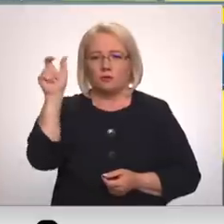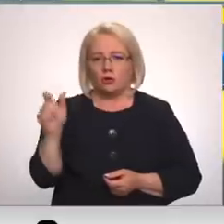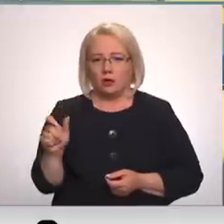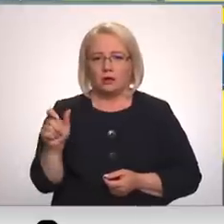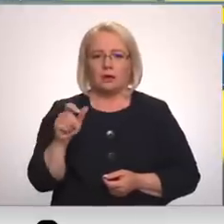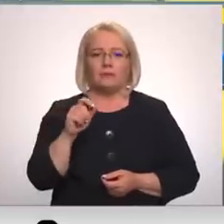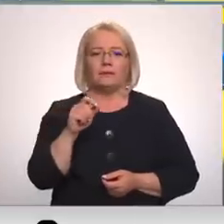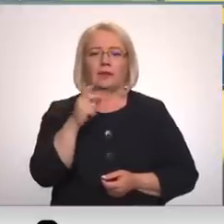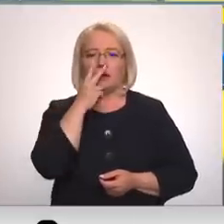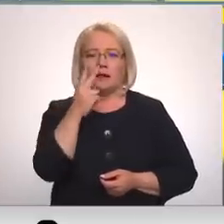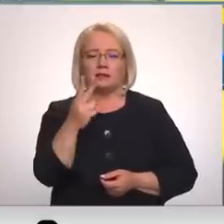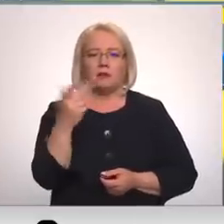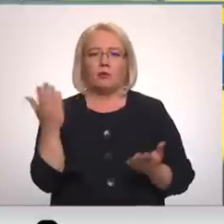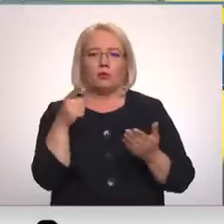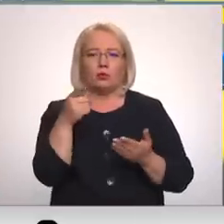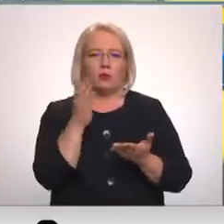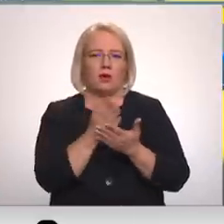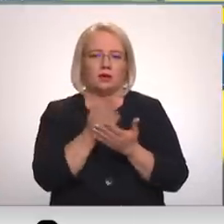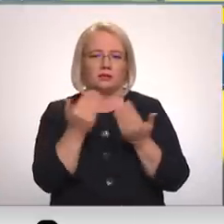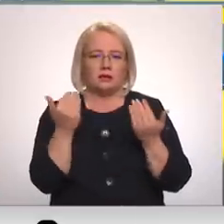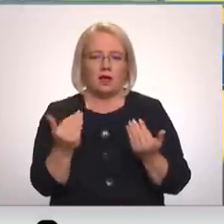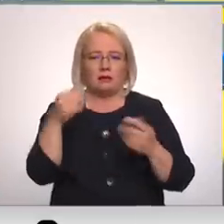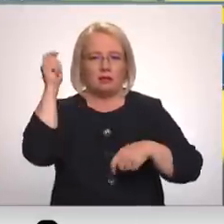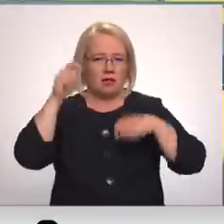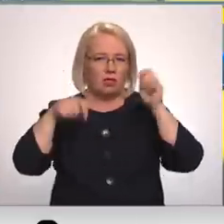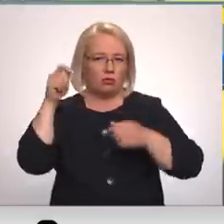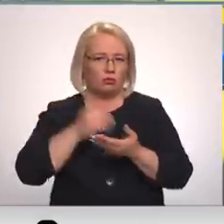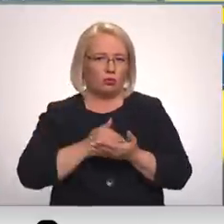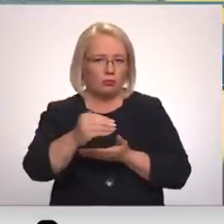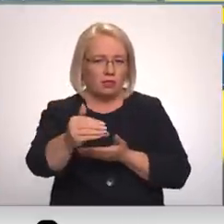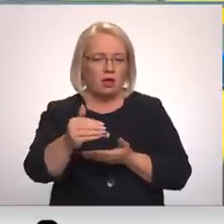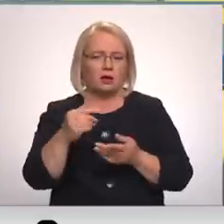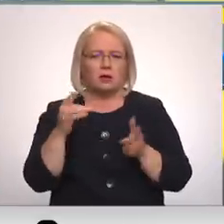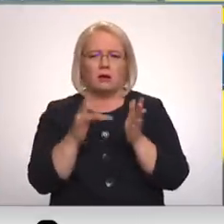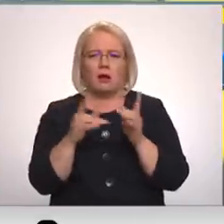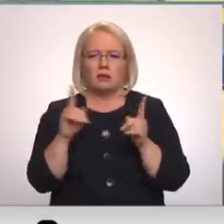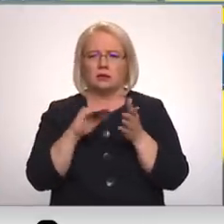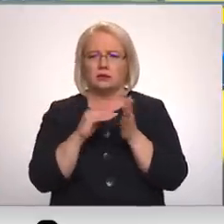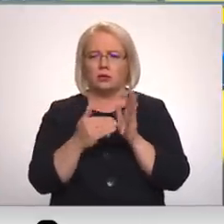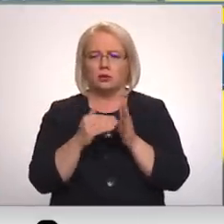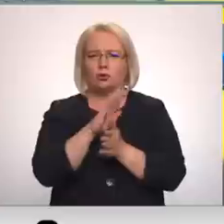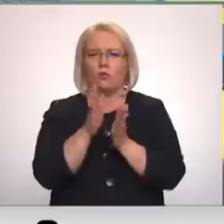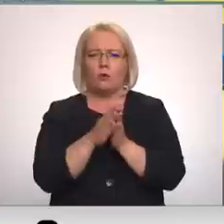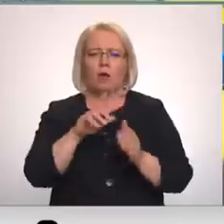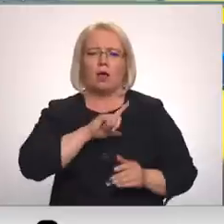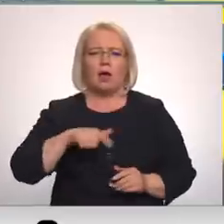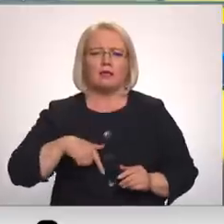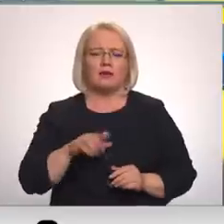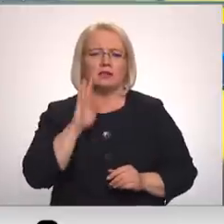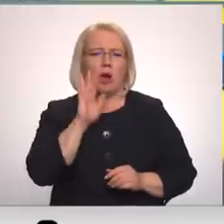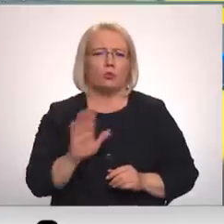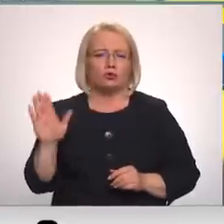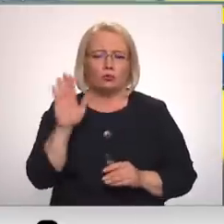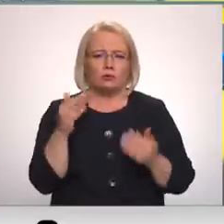Sveika, Dinija, redzams, kur tu atrodies šobrīd, Lietus joprojām turpinās un kāda ir situācija kopumā Latvijas Austrumos šodien,